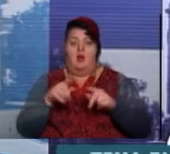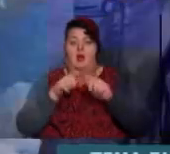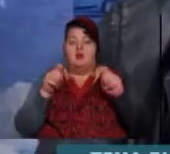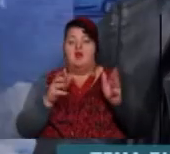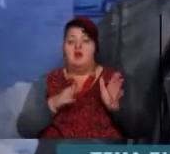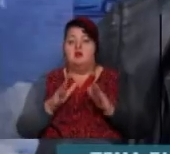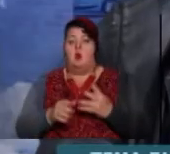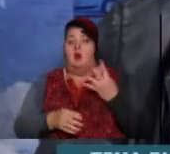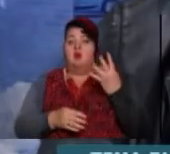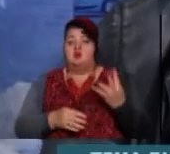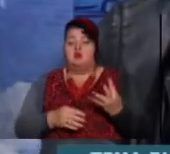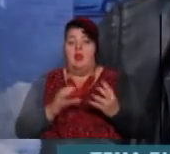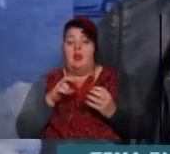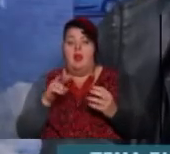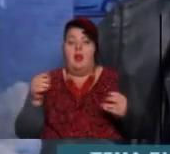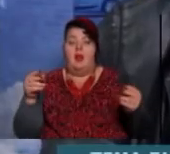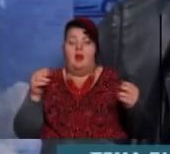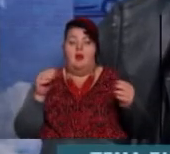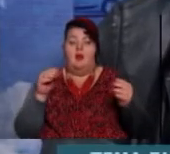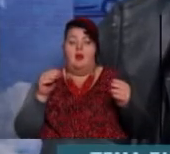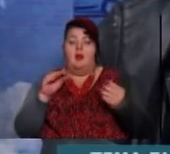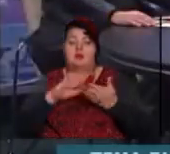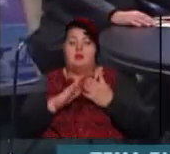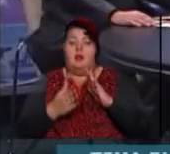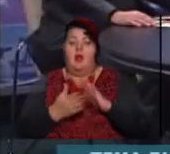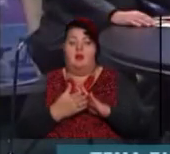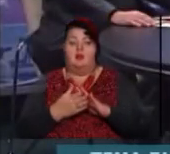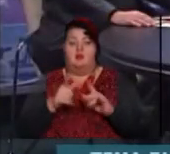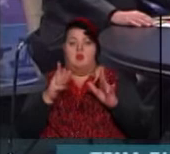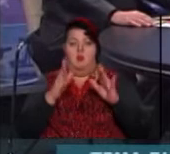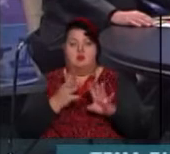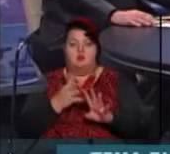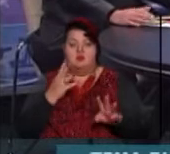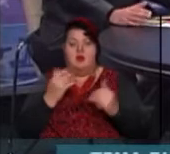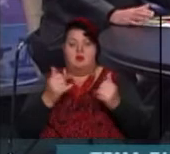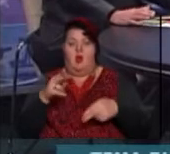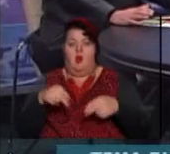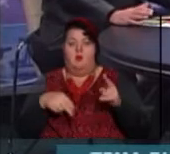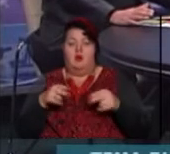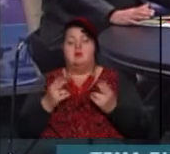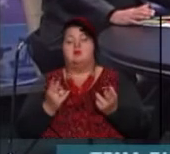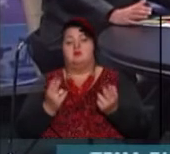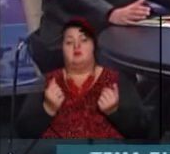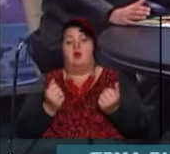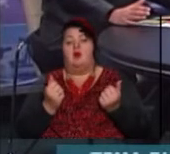чотири. Єлі складували, щоб оперируватися. А значить, будуть черги на операції? Так, на